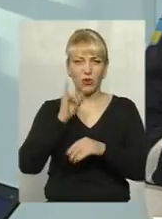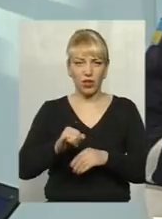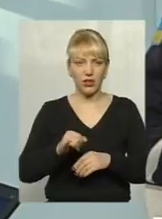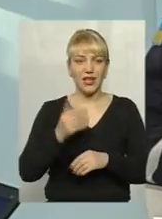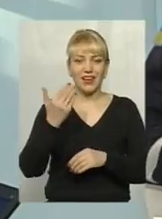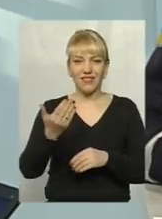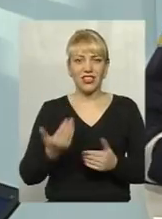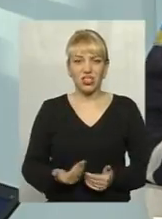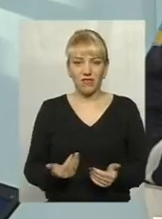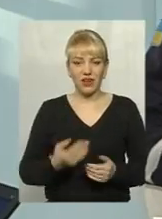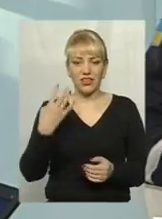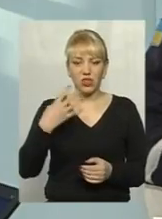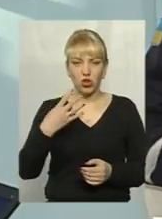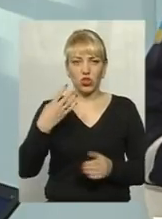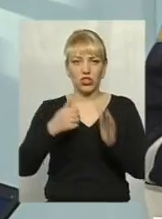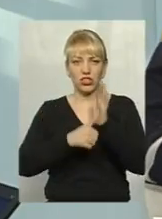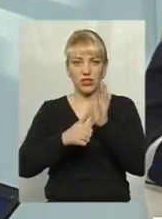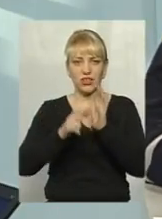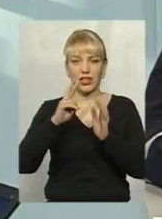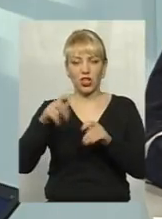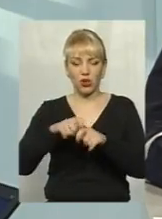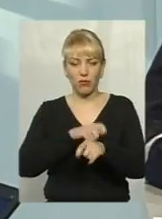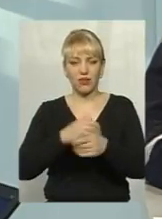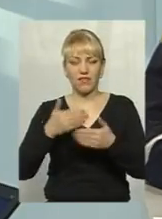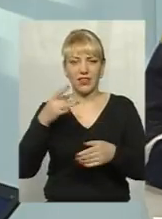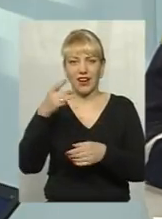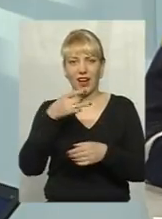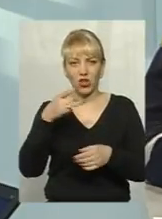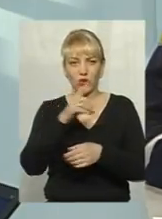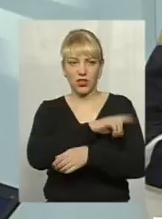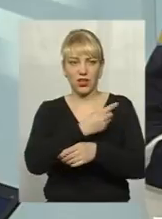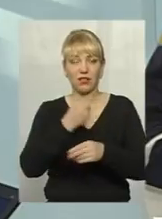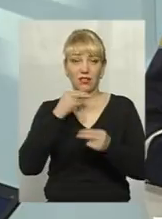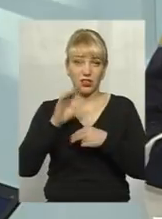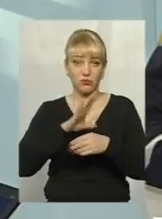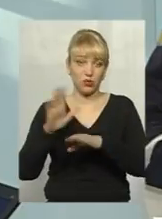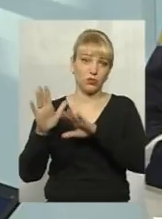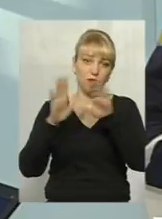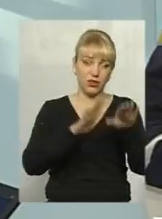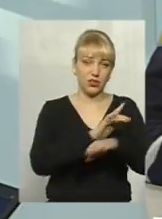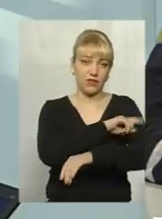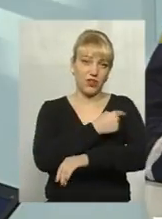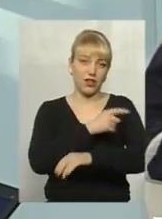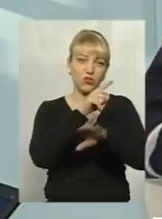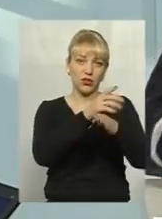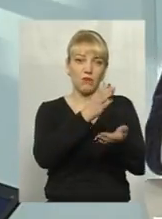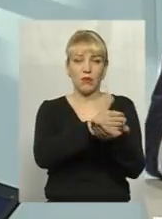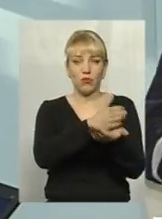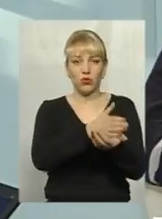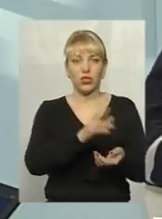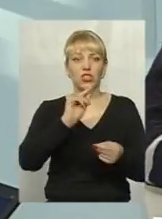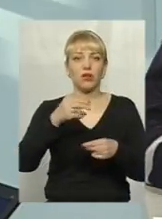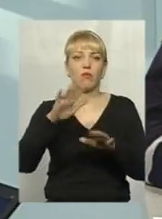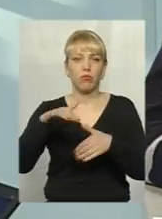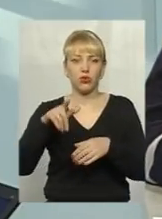кілометрів від районної лікарні, то краще, поки немає цього снігу, приїхати туди і там побути. Чим потім вас будуть